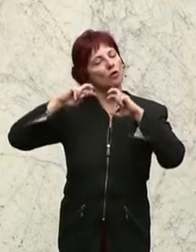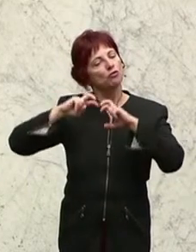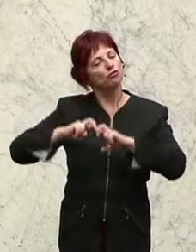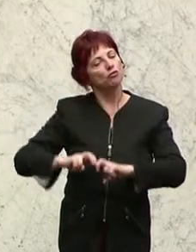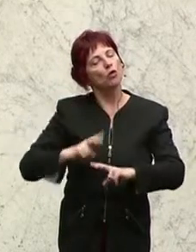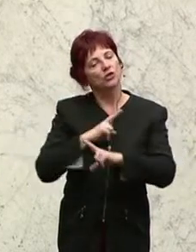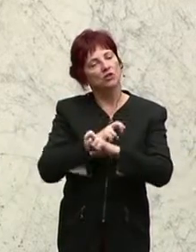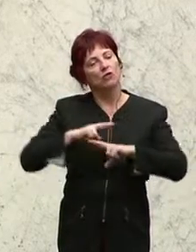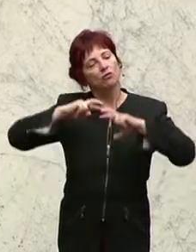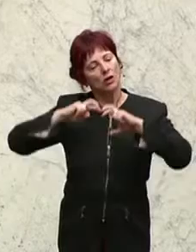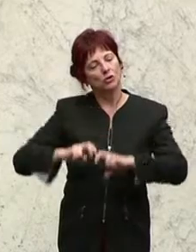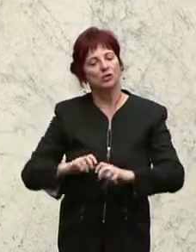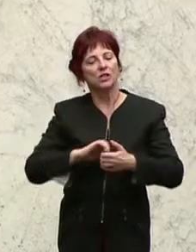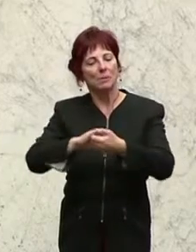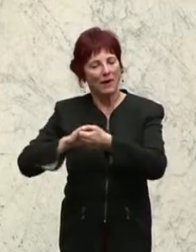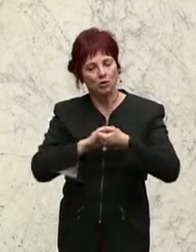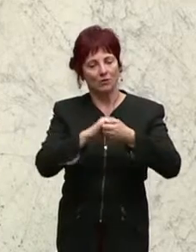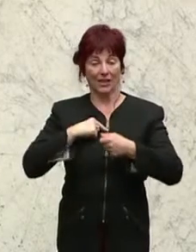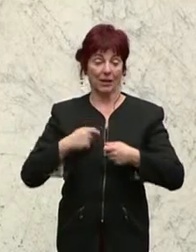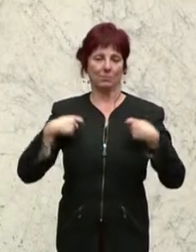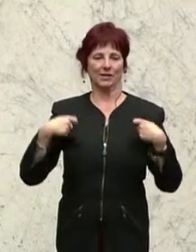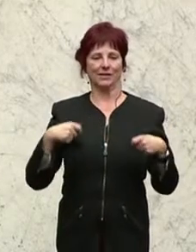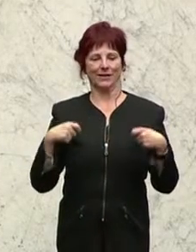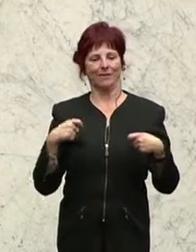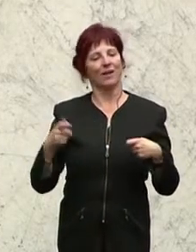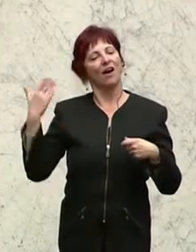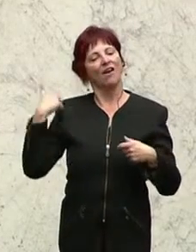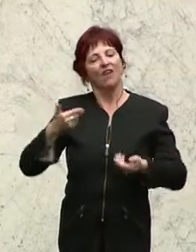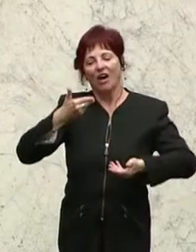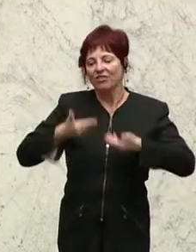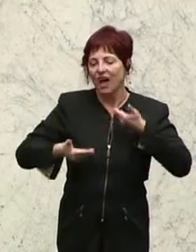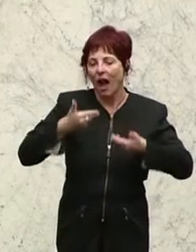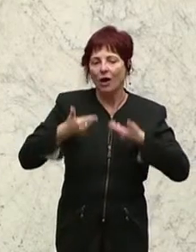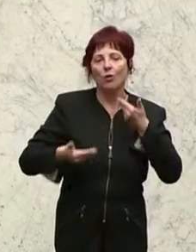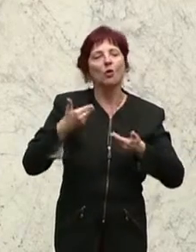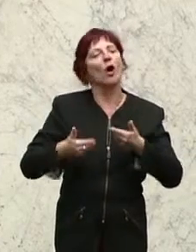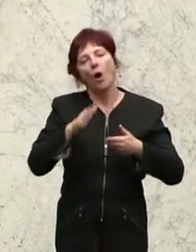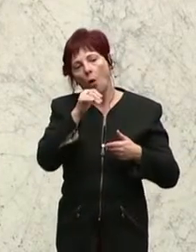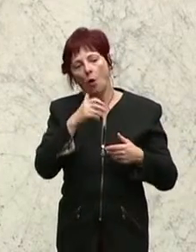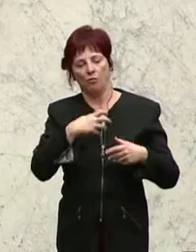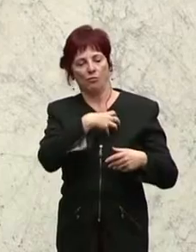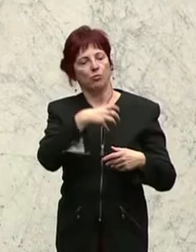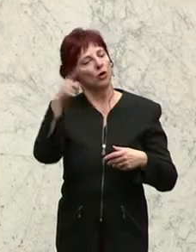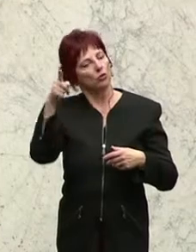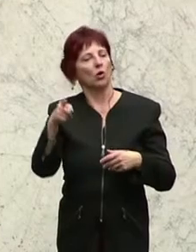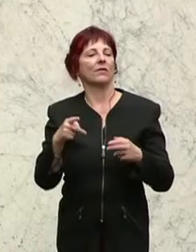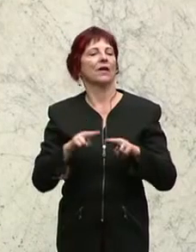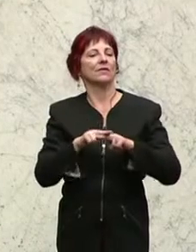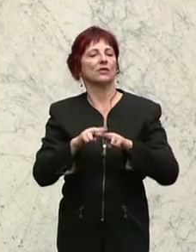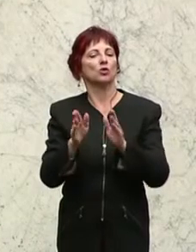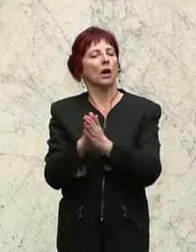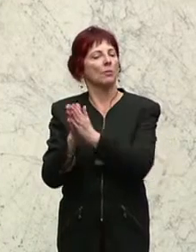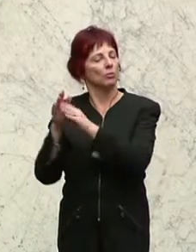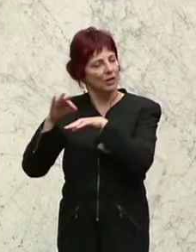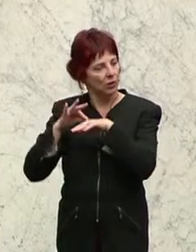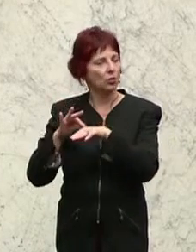ich bin im Juni eine Tagung in der Hofburg veranstaltet, haben in der Nationalbibliothek, wo große Einhelligkeit darüber geherrscht hat,